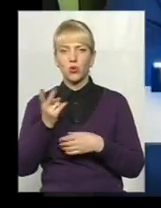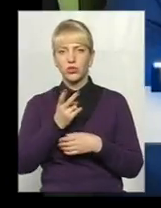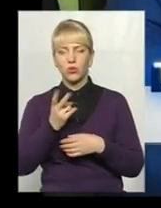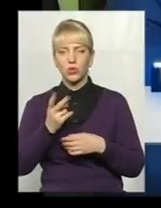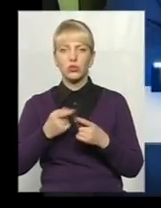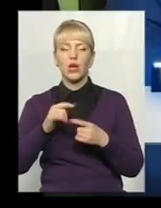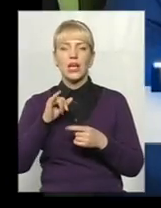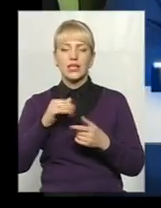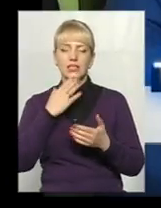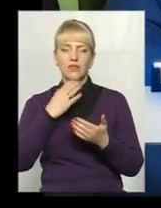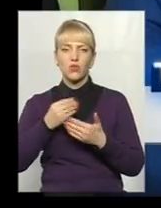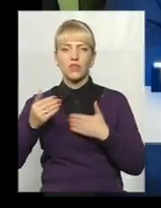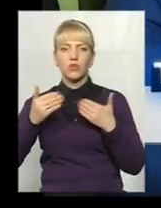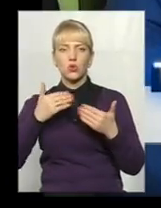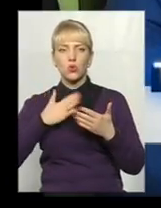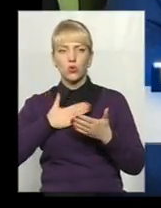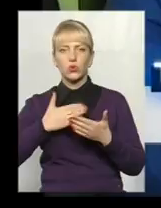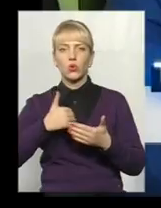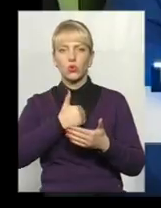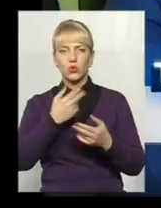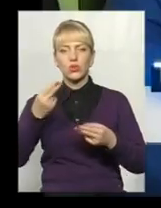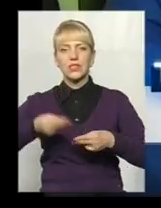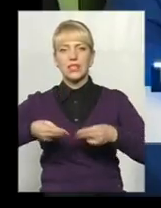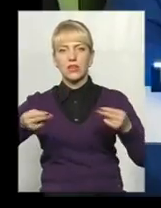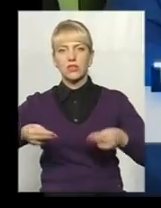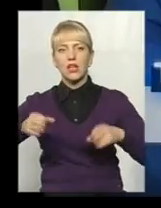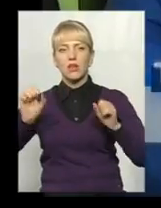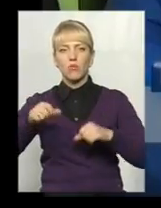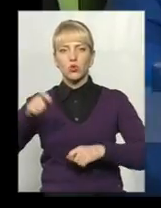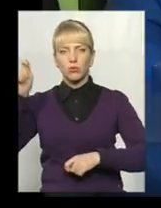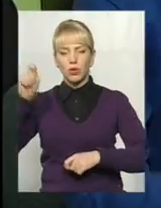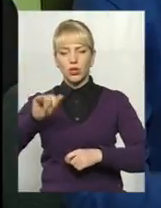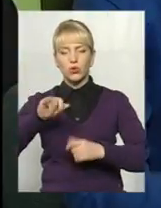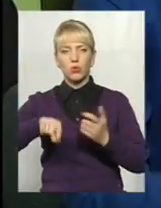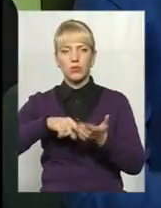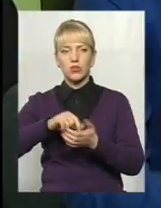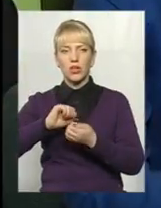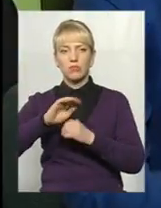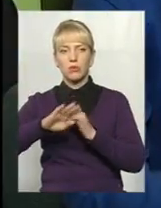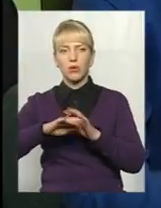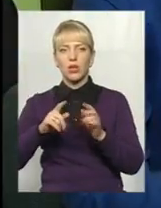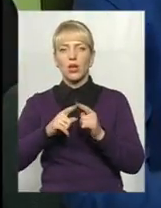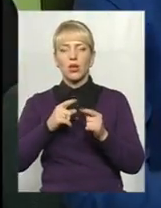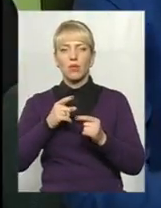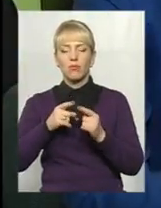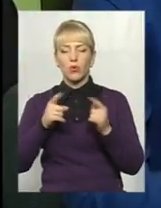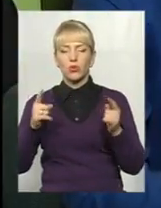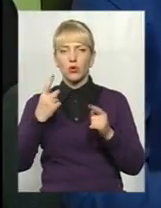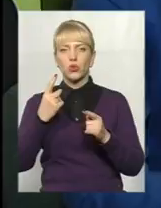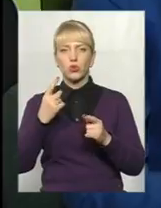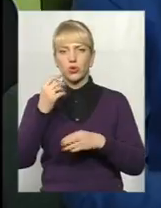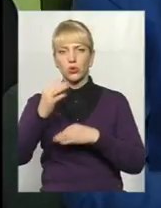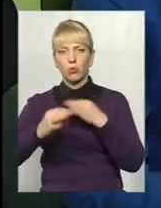відносини з роботифіційними, зареєструвати їх, зможуть приїхати в місто Канець-Подільський і протягом однієї доби одного дня